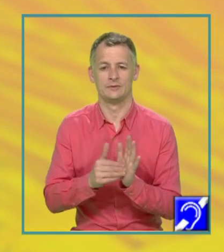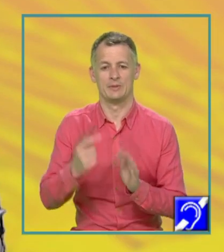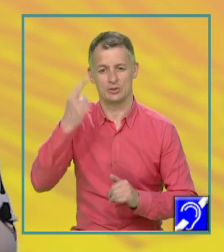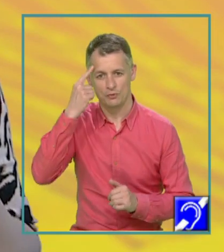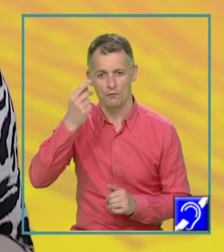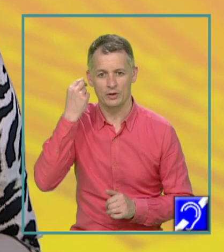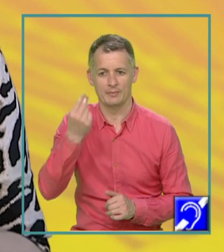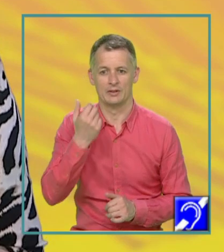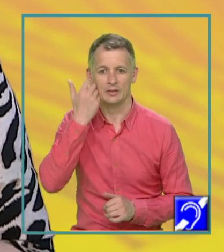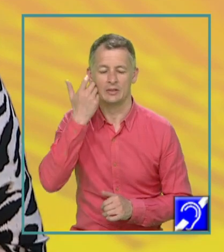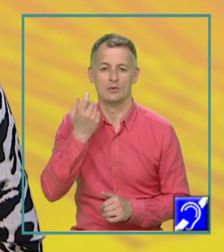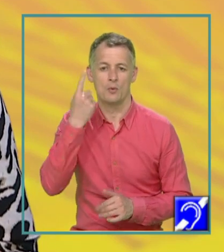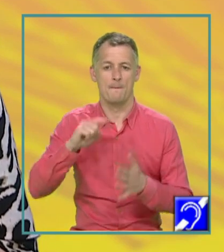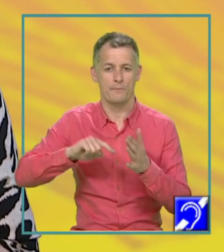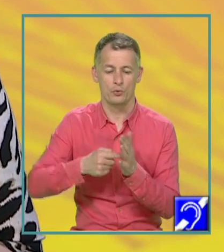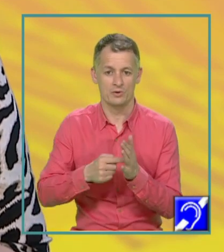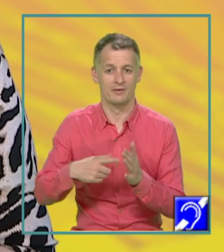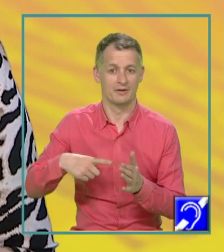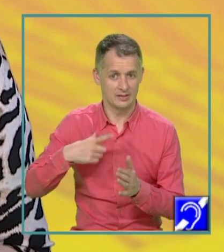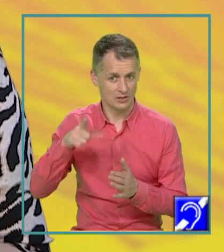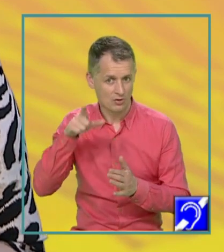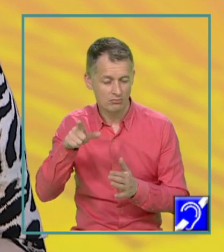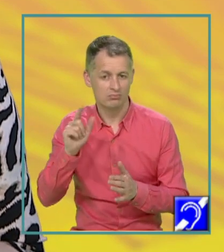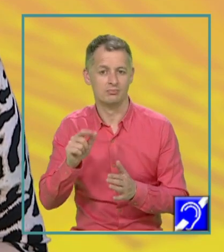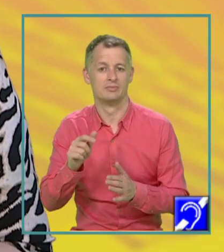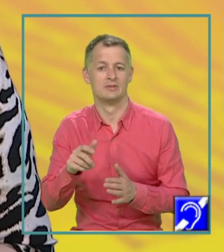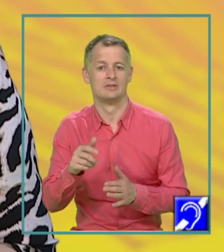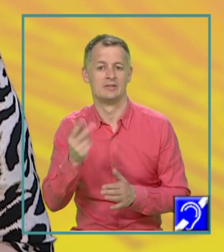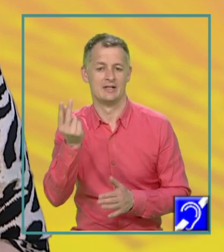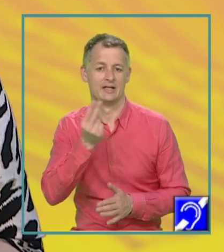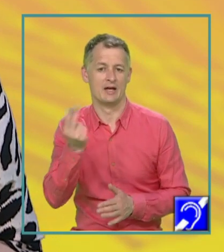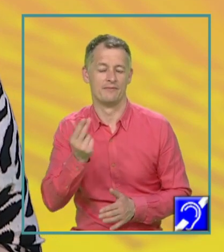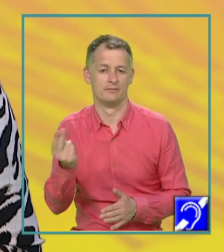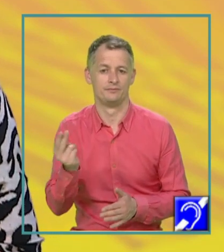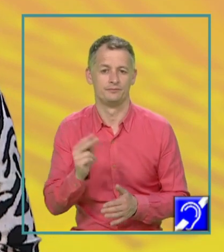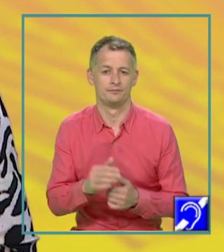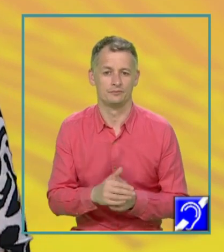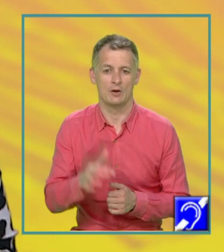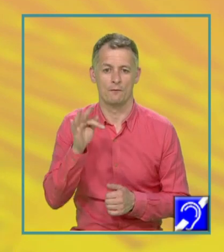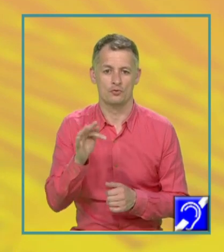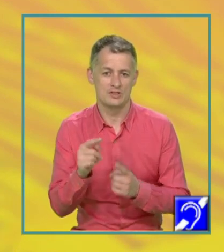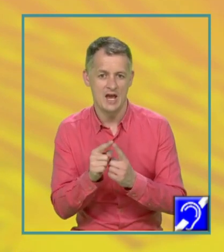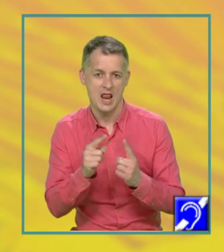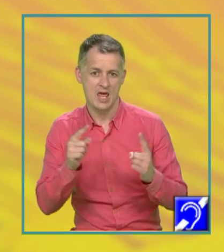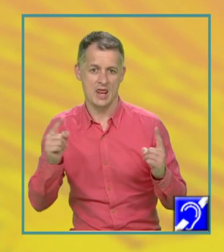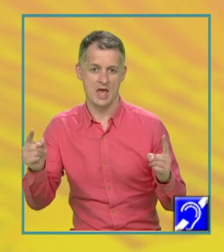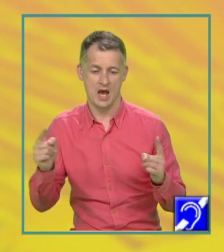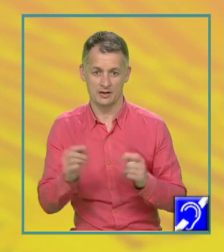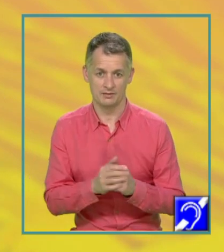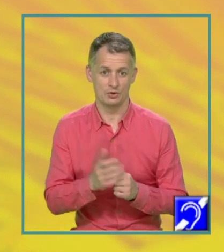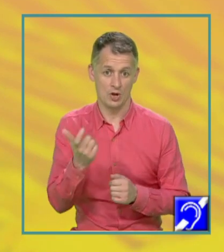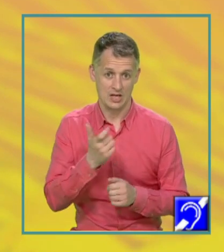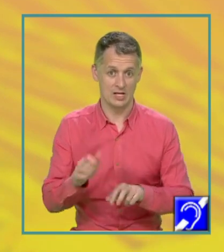condiția când un punct aparține unui grafic al unei funcții liniare pentru că în clasa 8 se studiază funcțiile